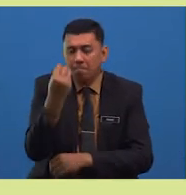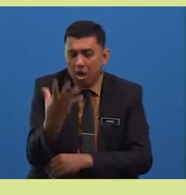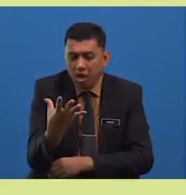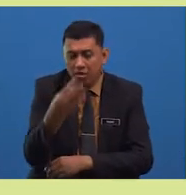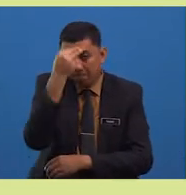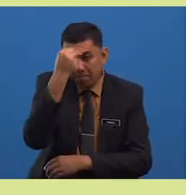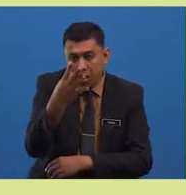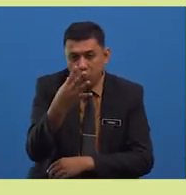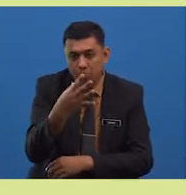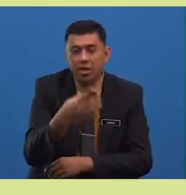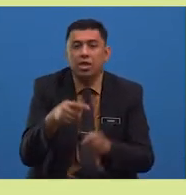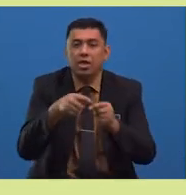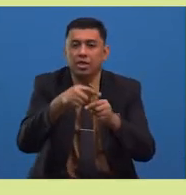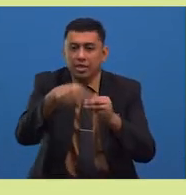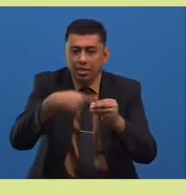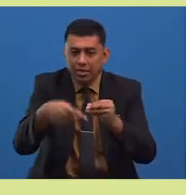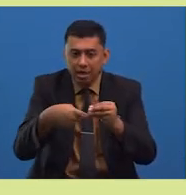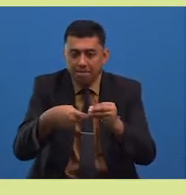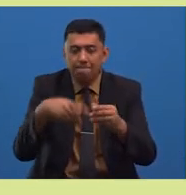maklumat tentang padi.